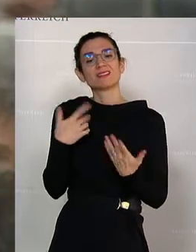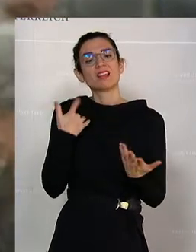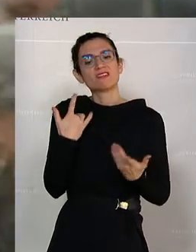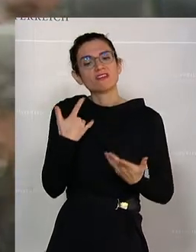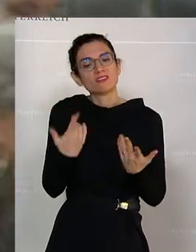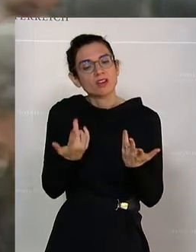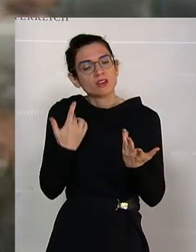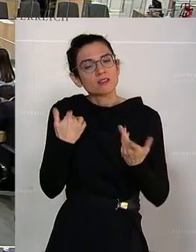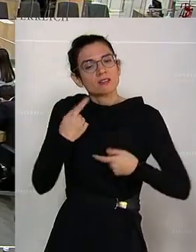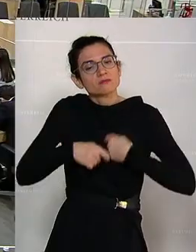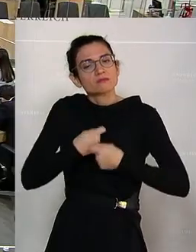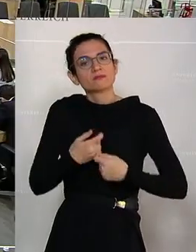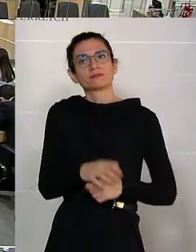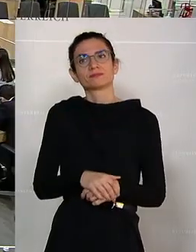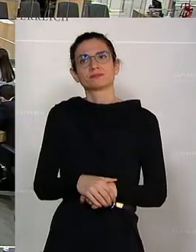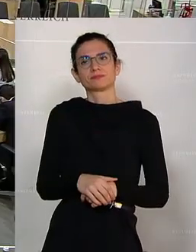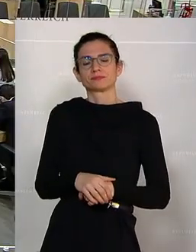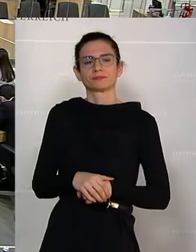drüber, bitte kommen Sie zur Frage.